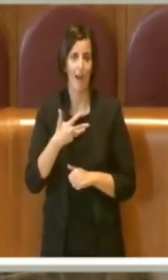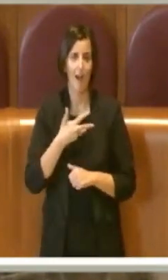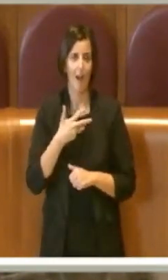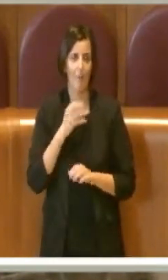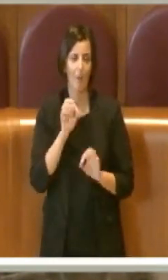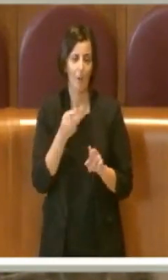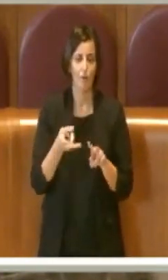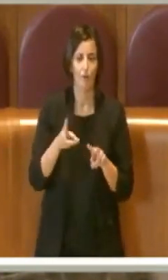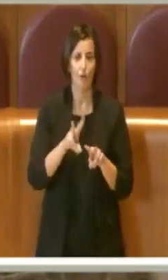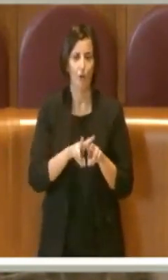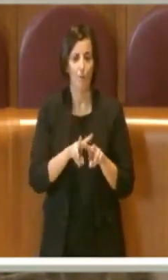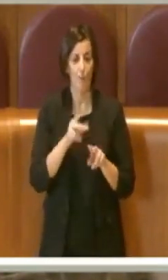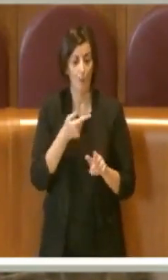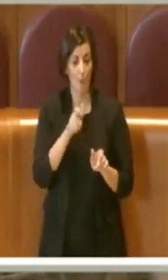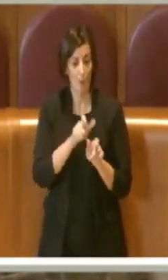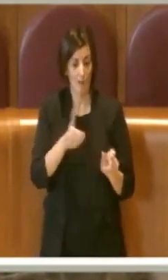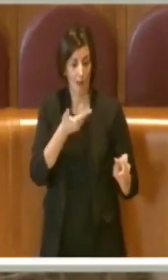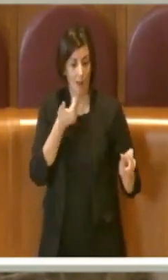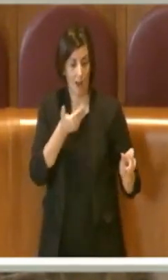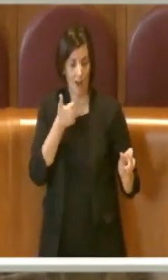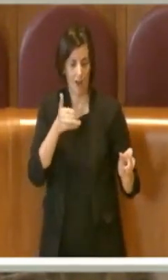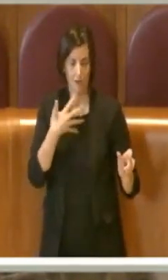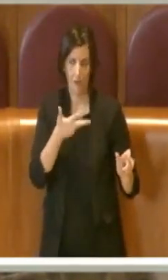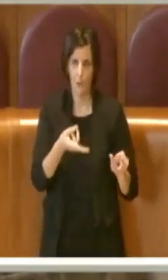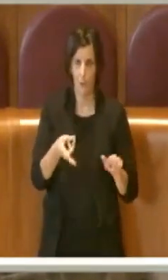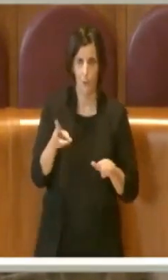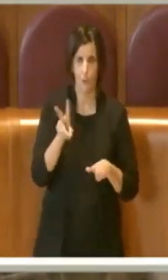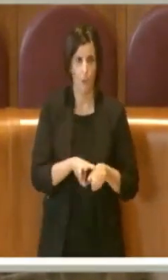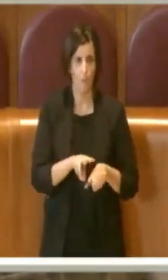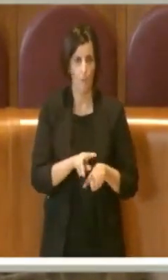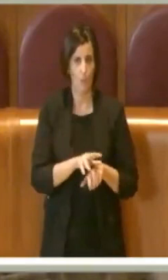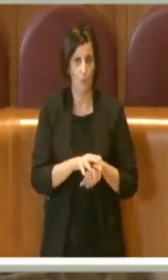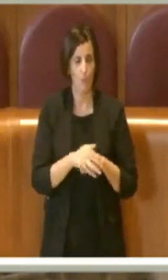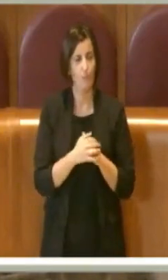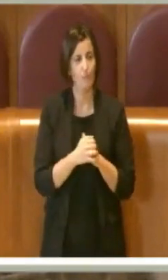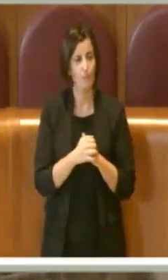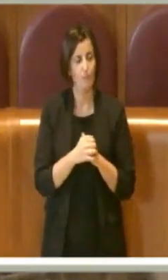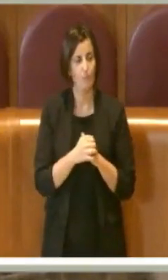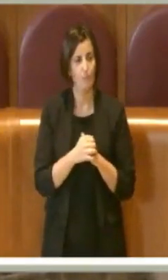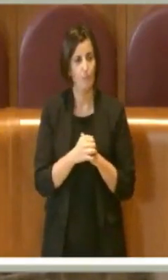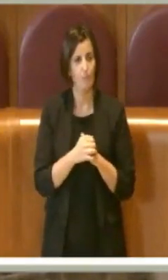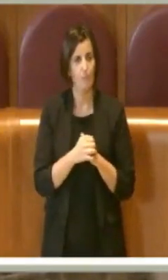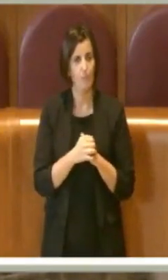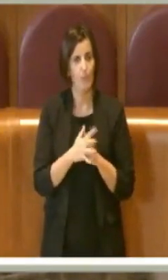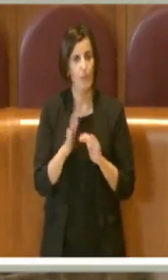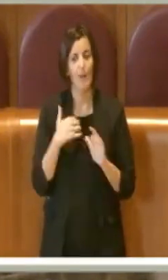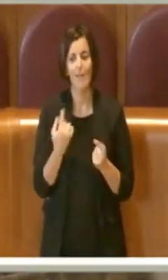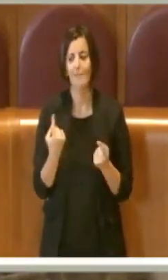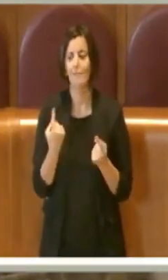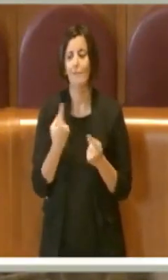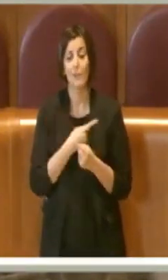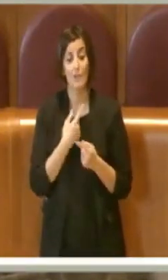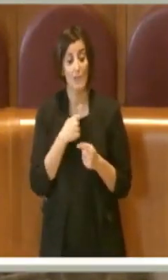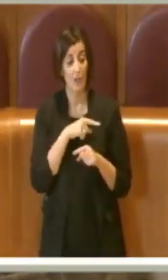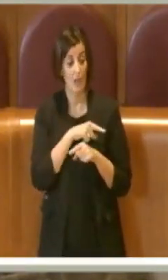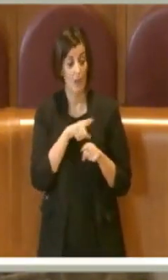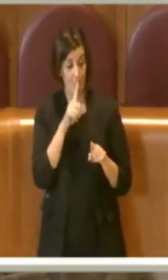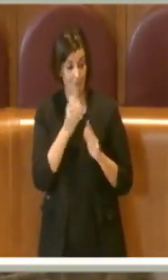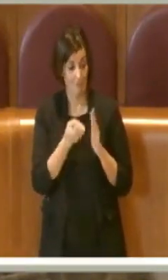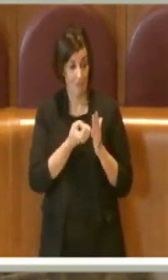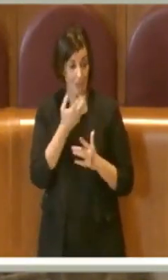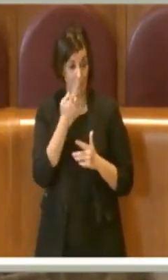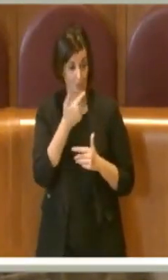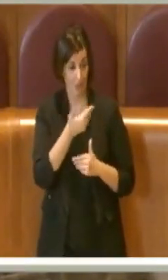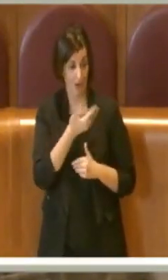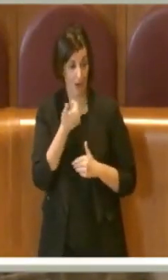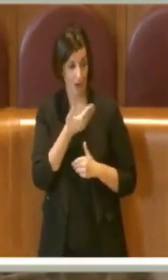doppio dell'assenteismo delle municipalizzate in Italia, ma invece di contrastare questo fenomeno che